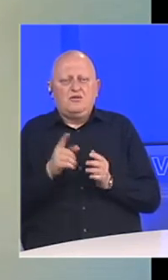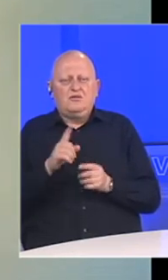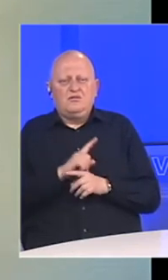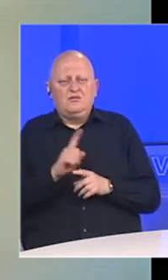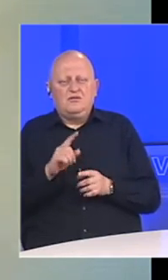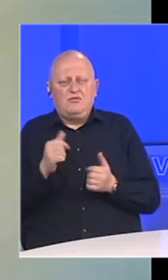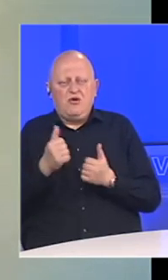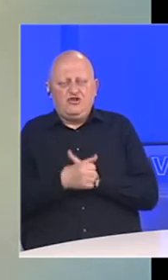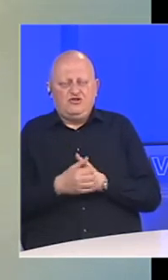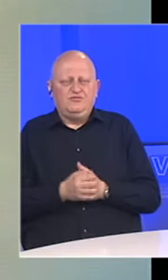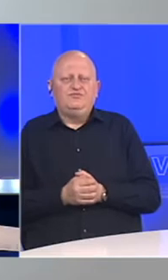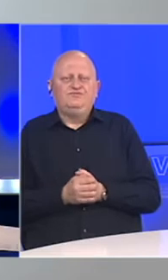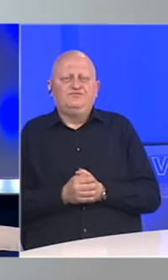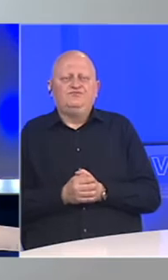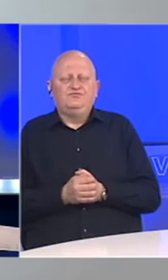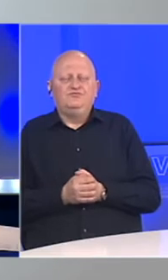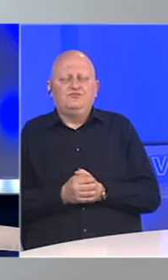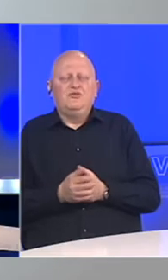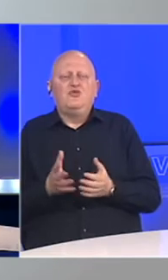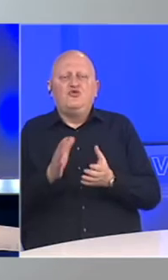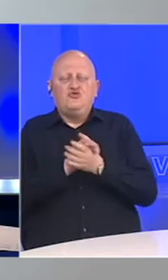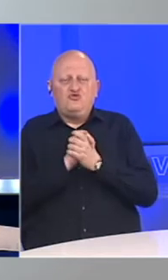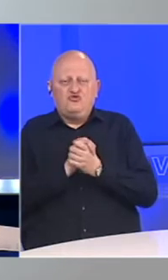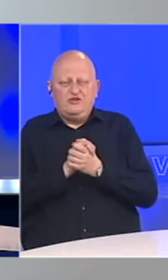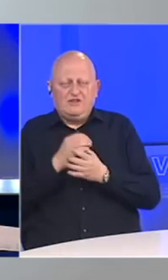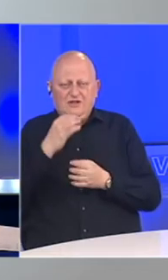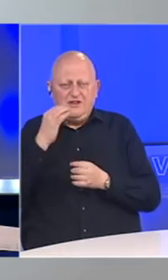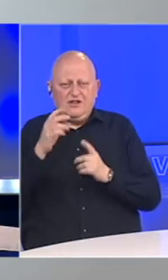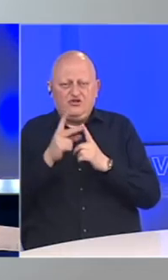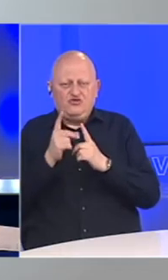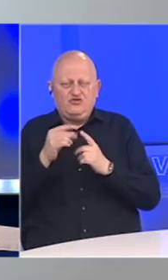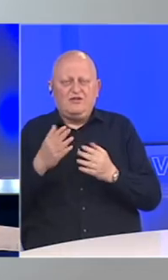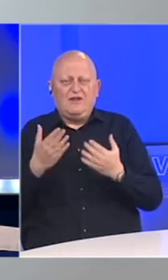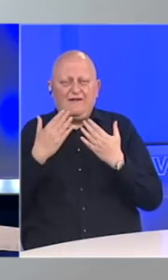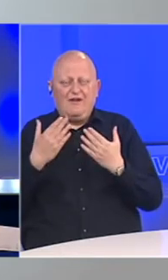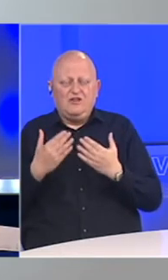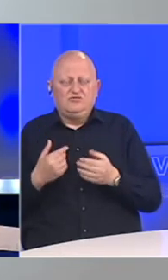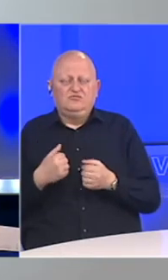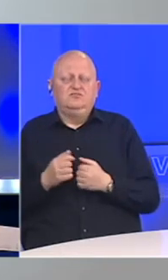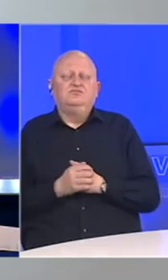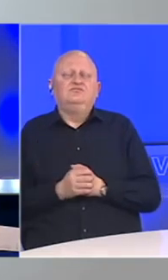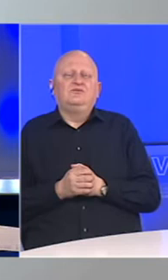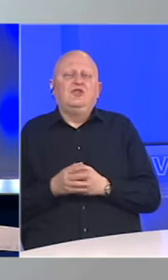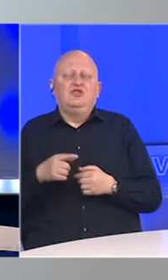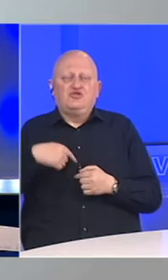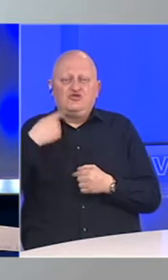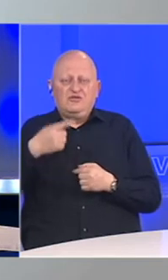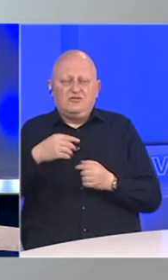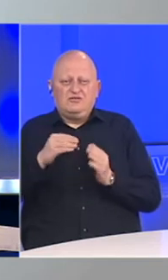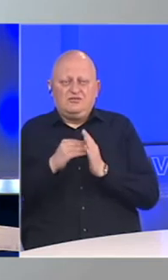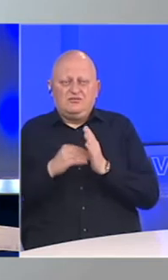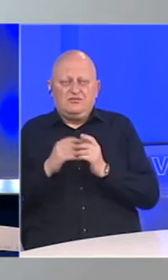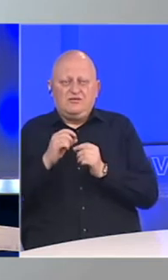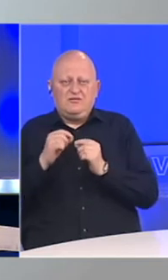apsolutno poglišno. Uz čestitke za Đurđev dan hvala vam što ste govorili za program